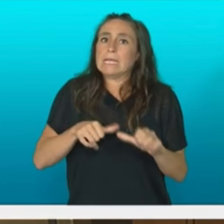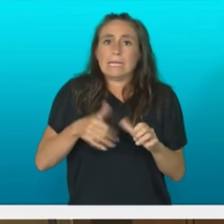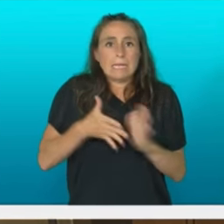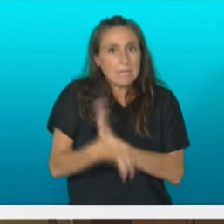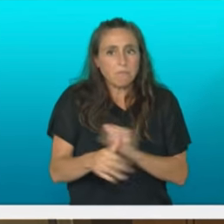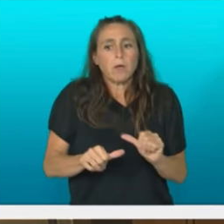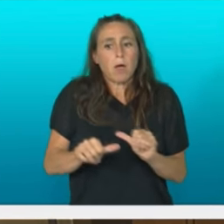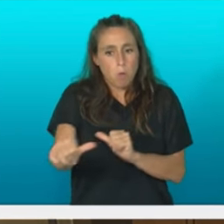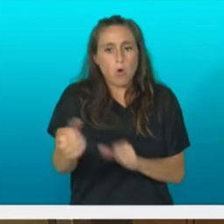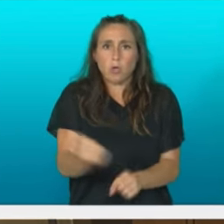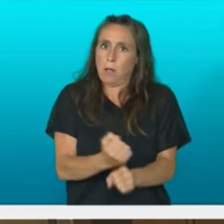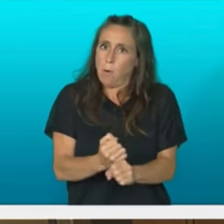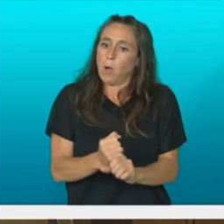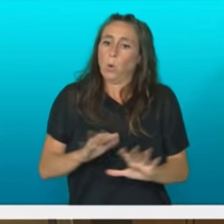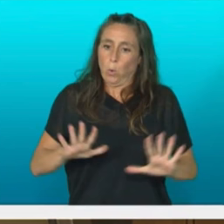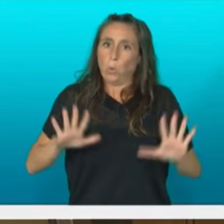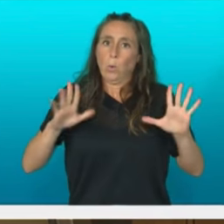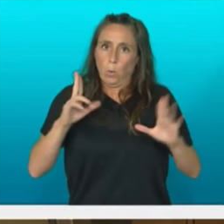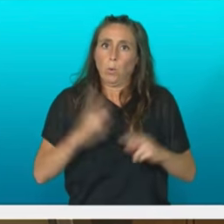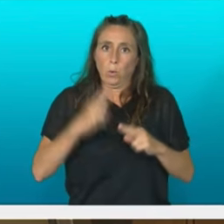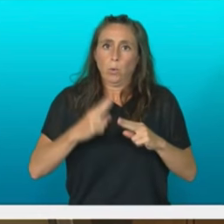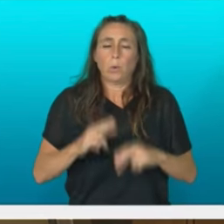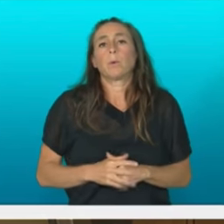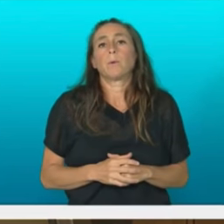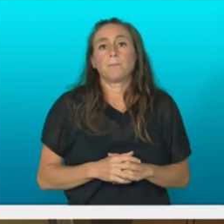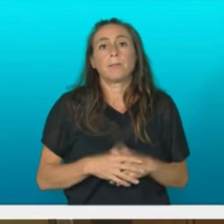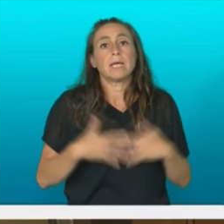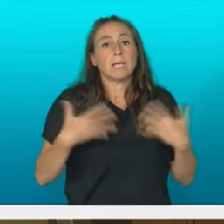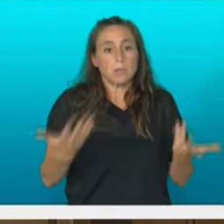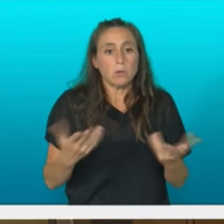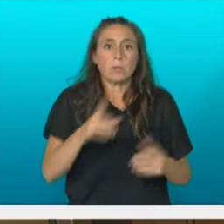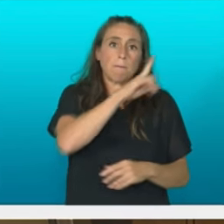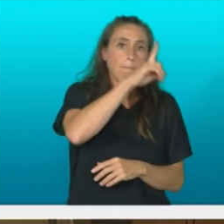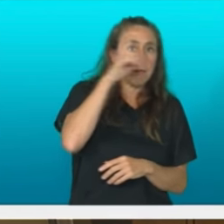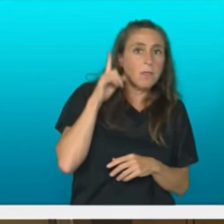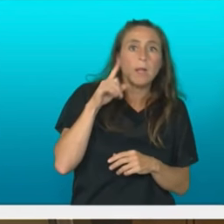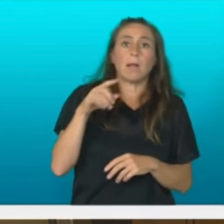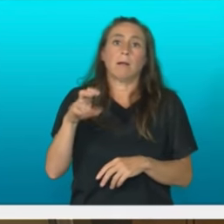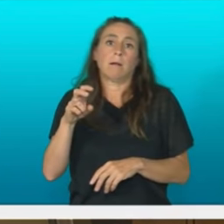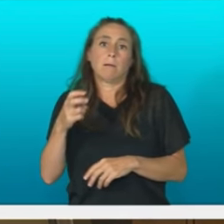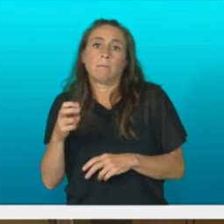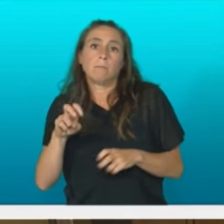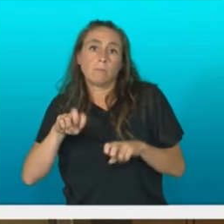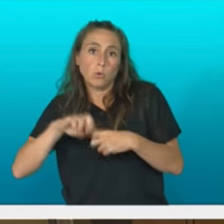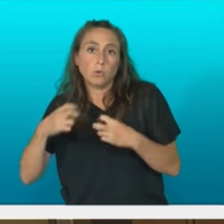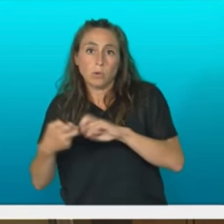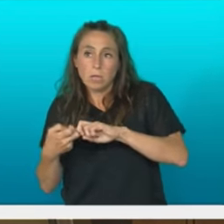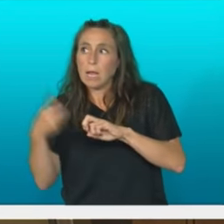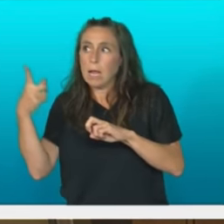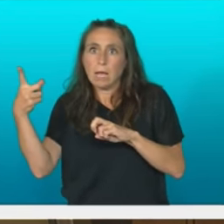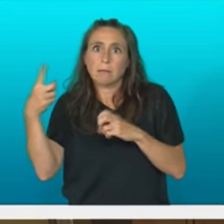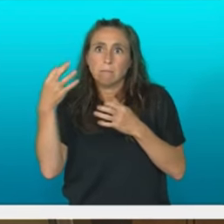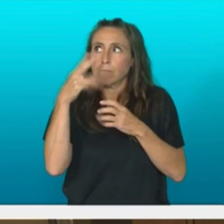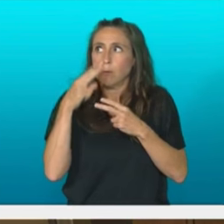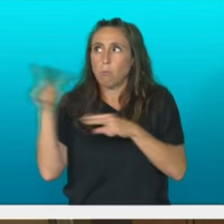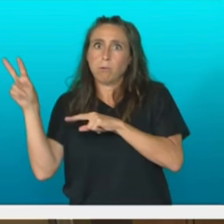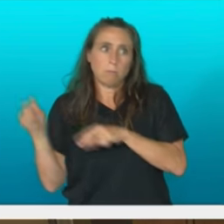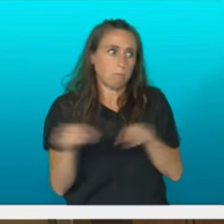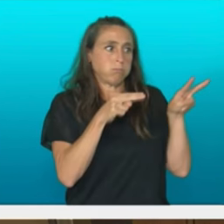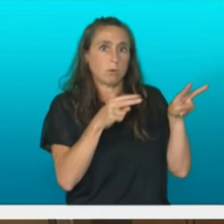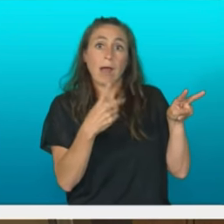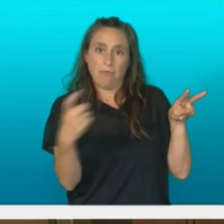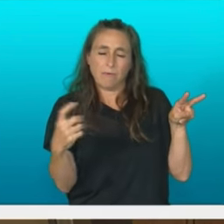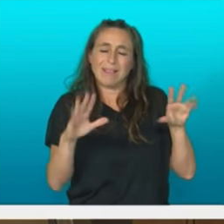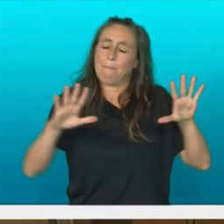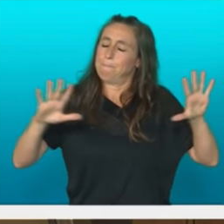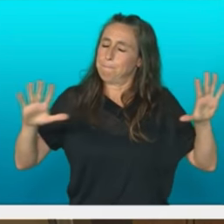Horregatik, begira da, alabe arrez, Madrilean eta Beruselan izan beharko badugu ere, argindarraren prezioen eskandaluzko